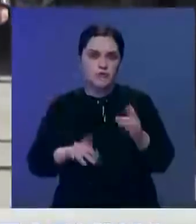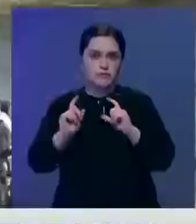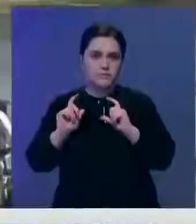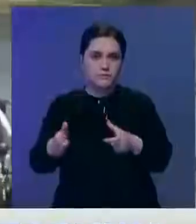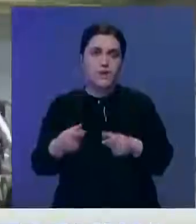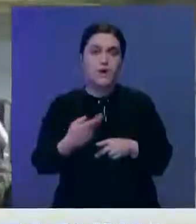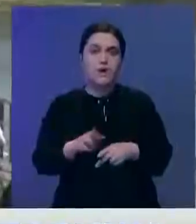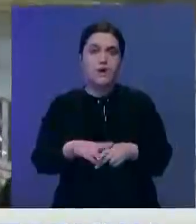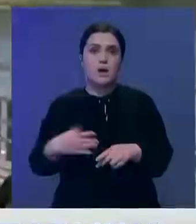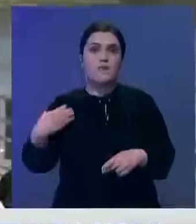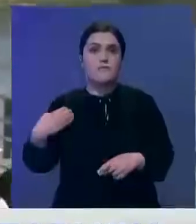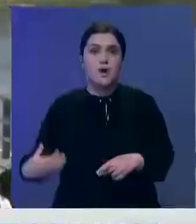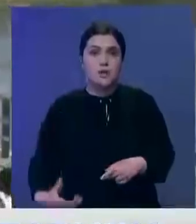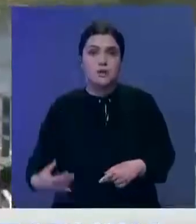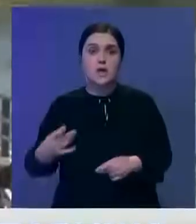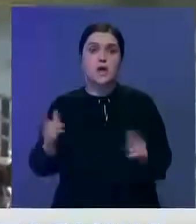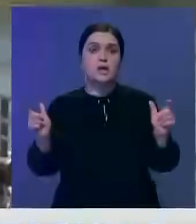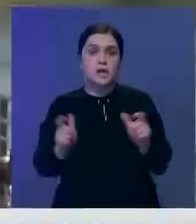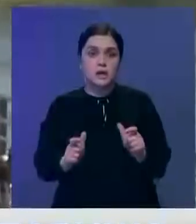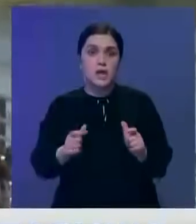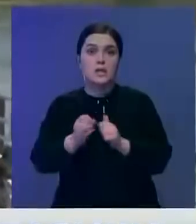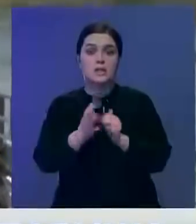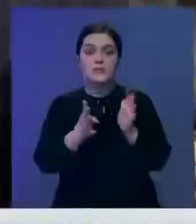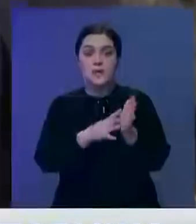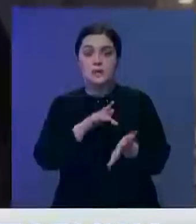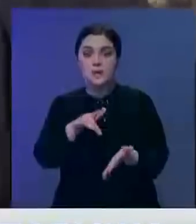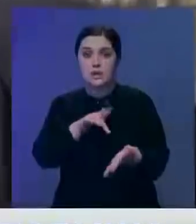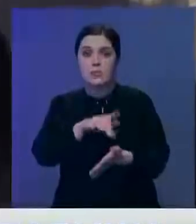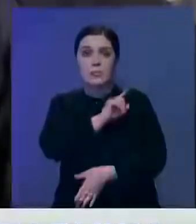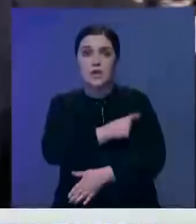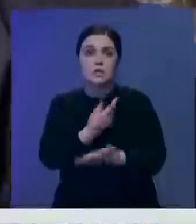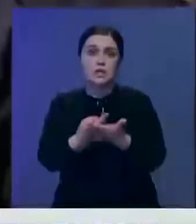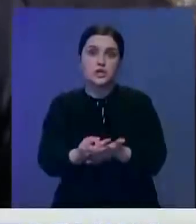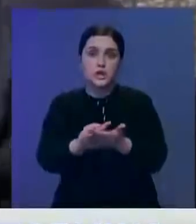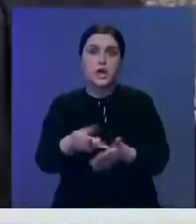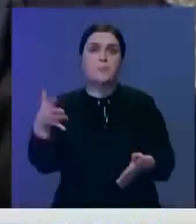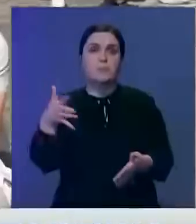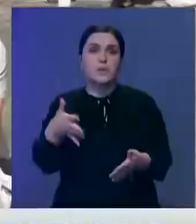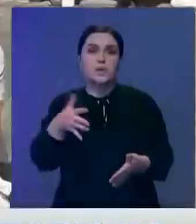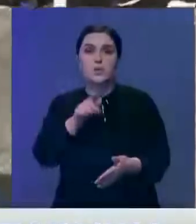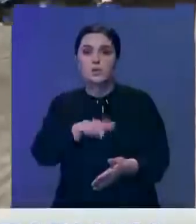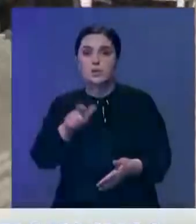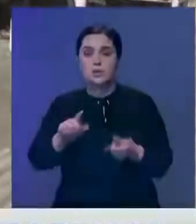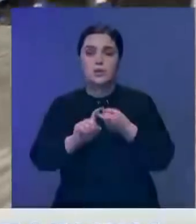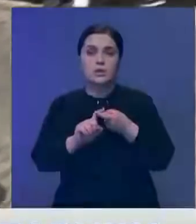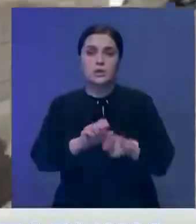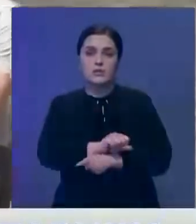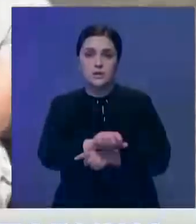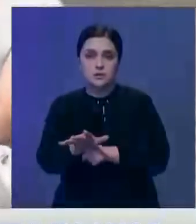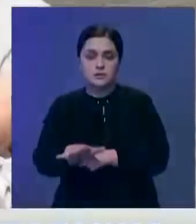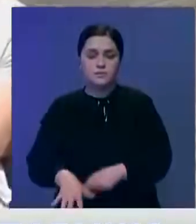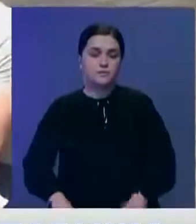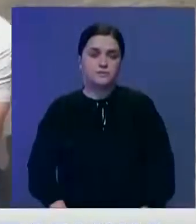штрафы. Отмечу, во Франции на карантин закрыты 19 регионов. В больницах лежат почти 5000 пациентов с коронавирусом.